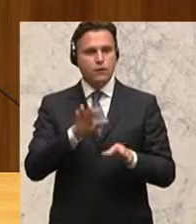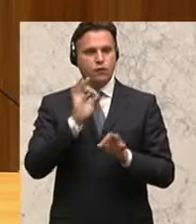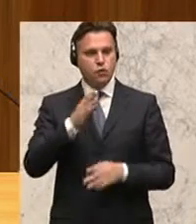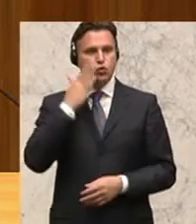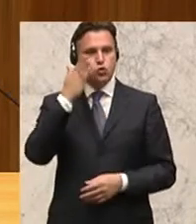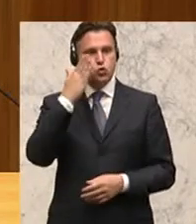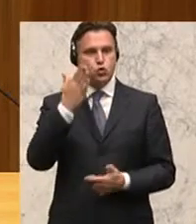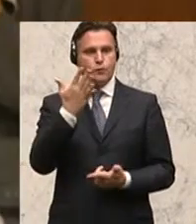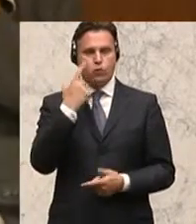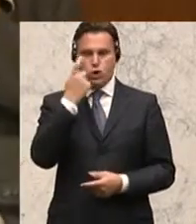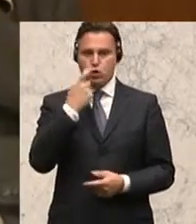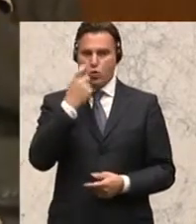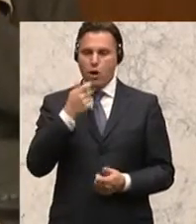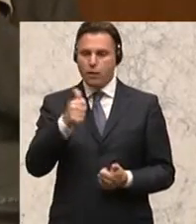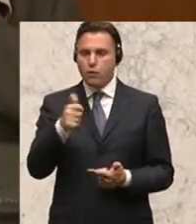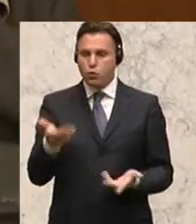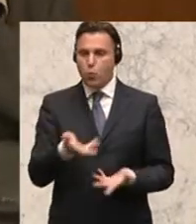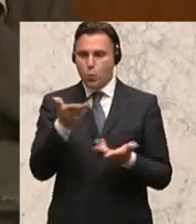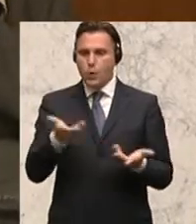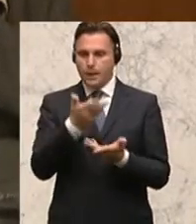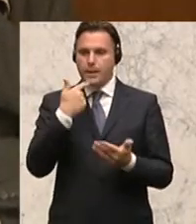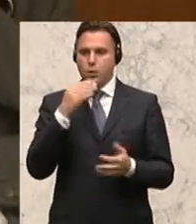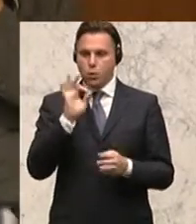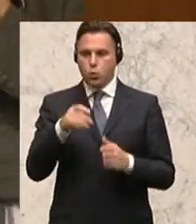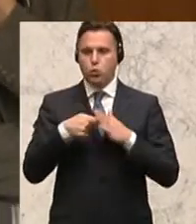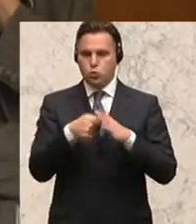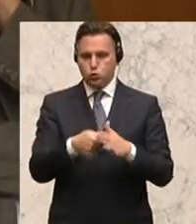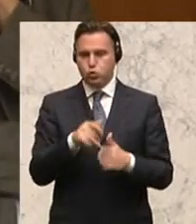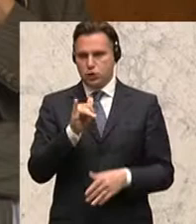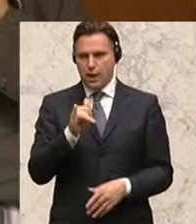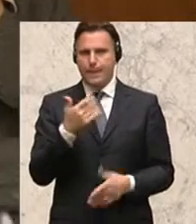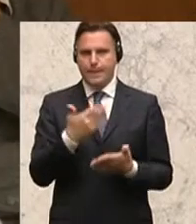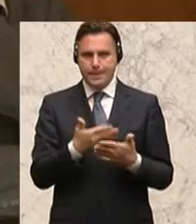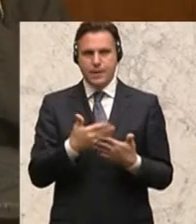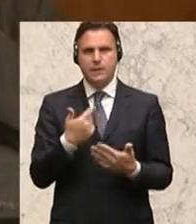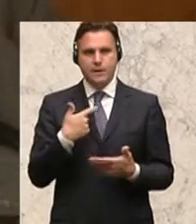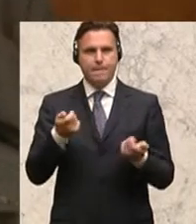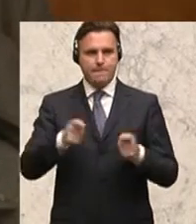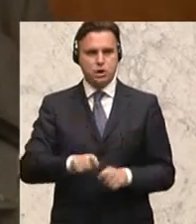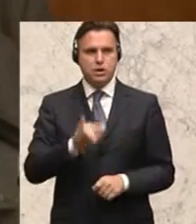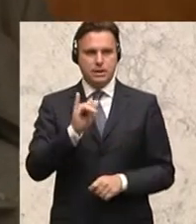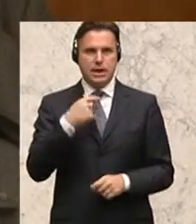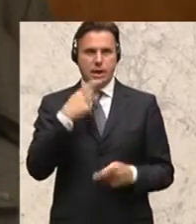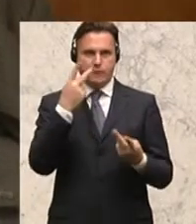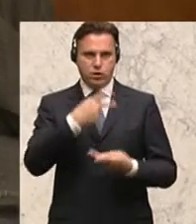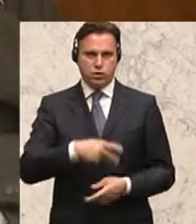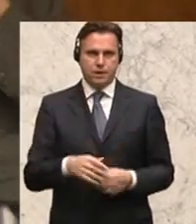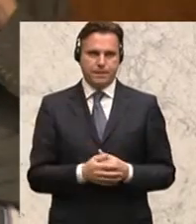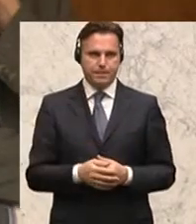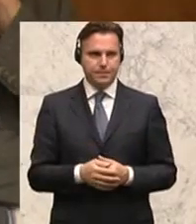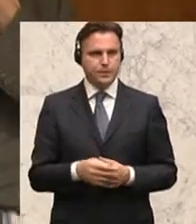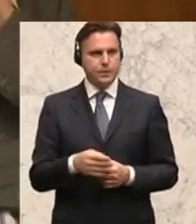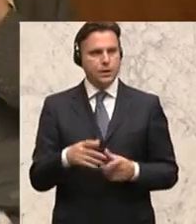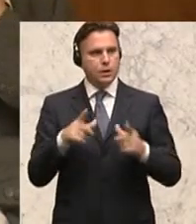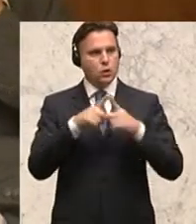beschlossen werden sollen, unterstützenswert sind und wir sie daher auch mit beschließen werden. Zum Top 6 ist